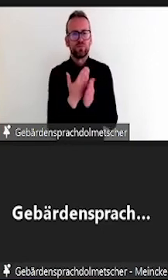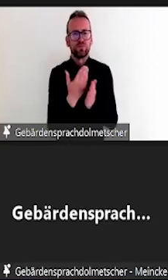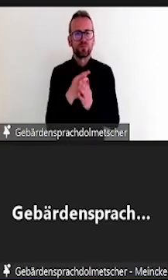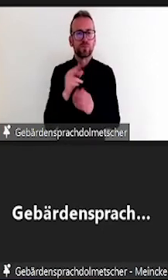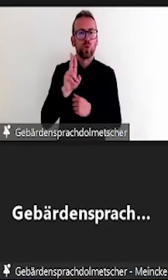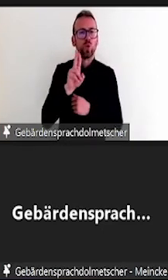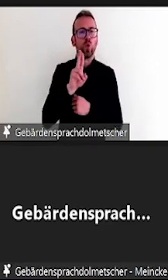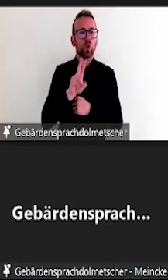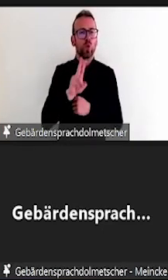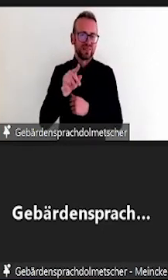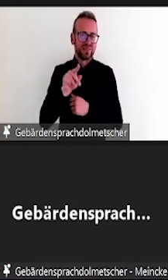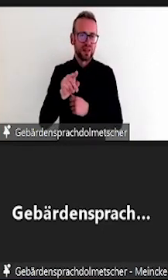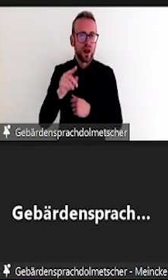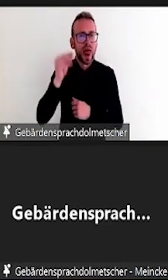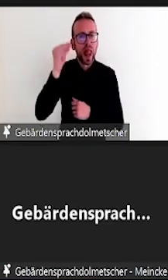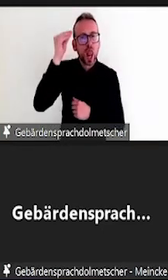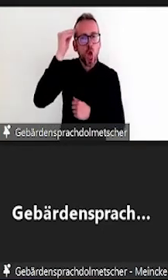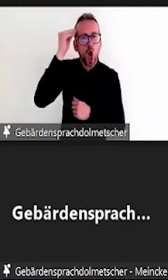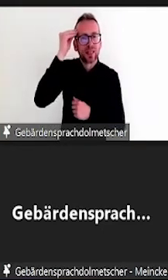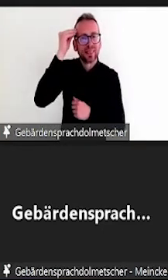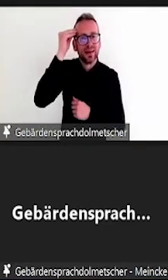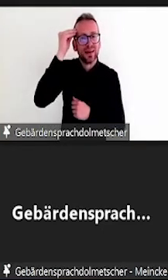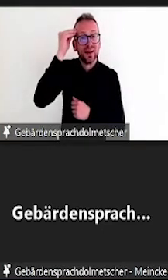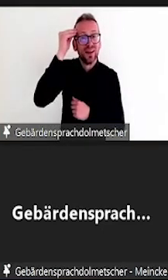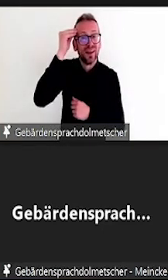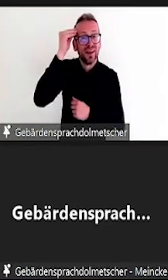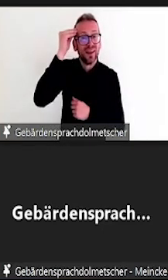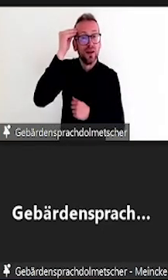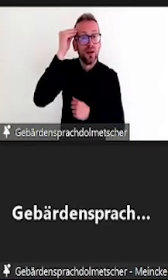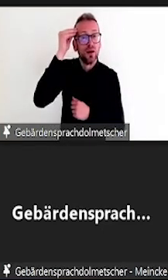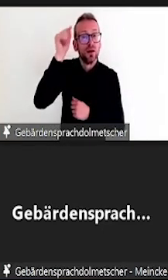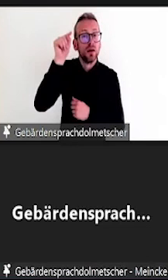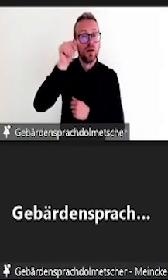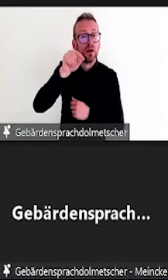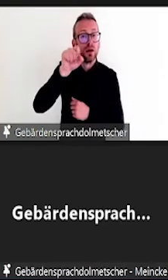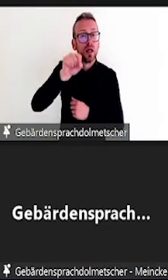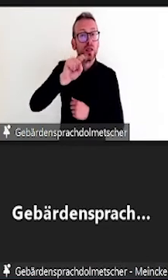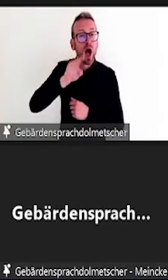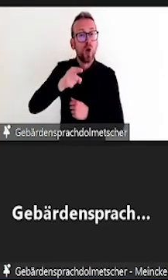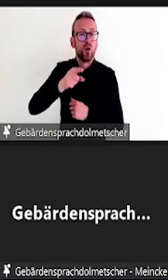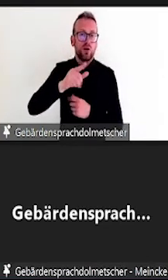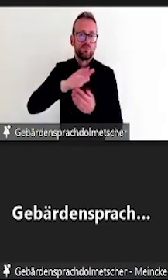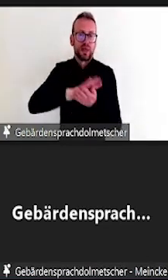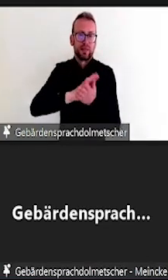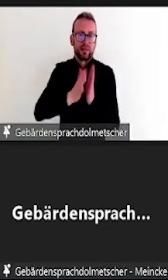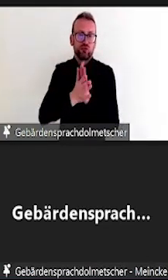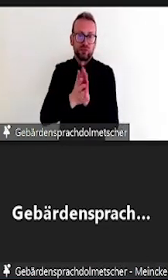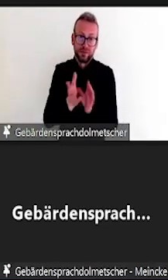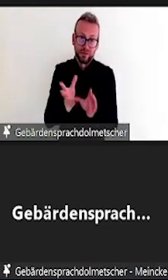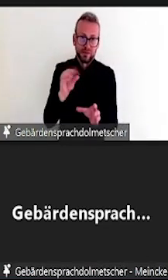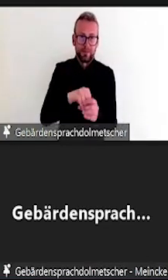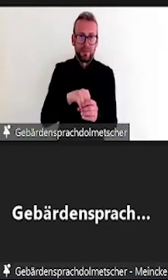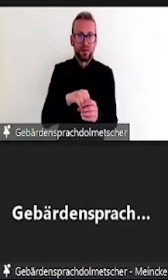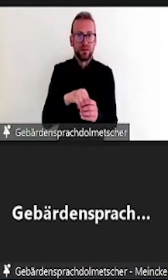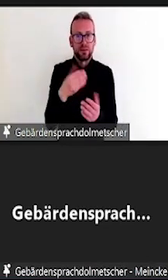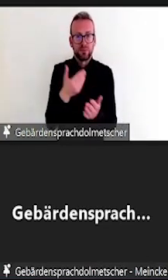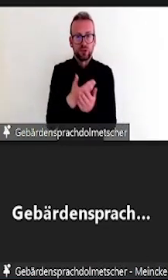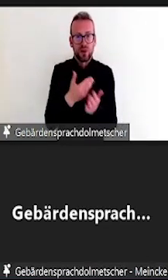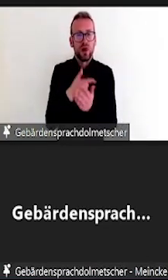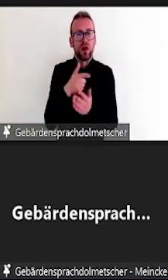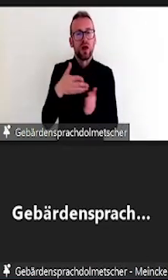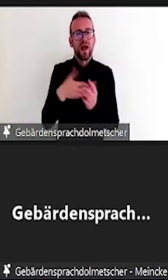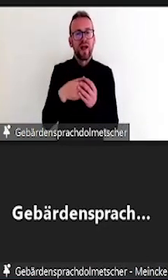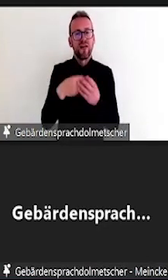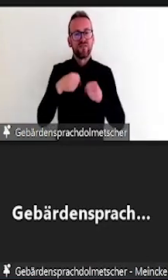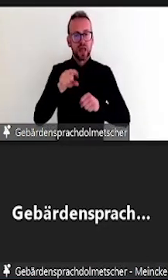Ja, wer sind in diesem Bereich die AkteurInnen? Um die Prüfung sozusagen barrierefrei zu gestalten,